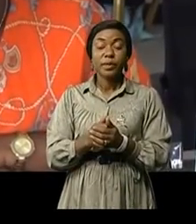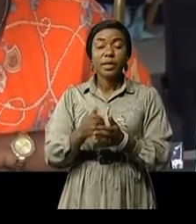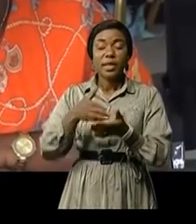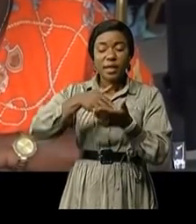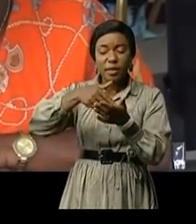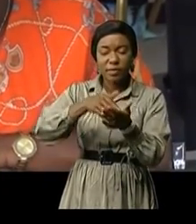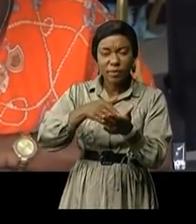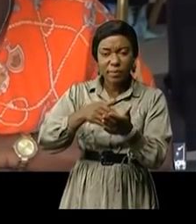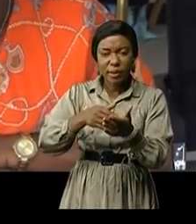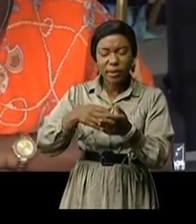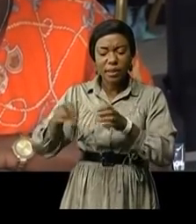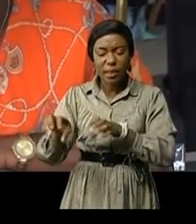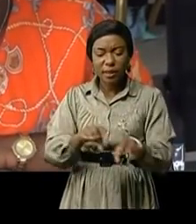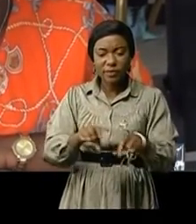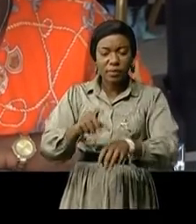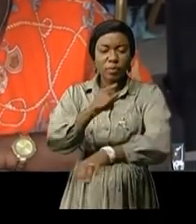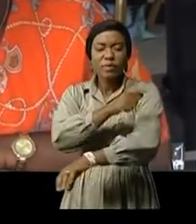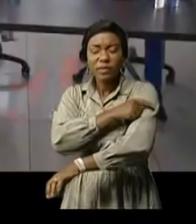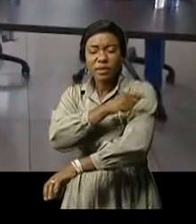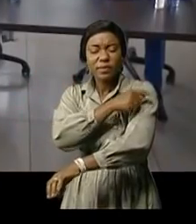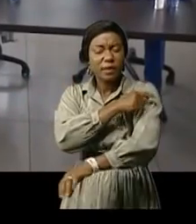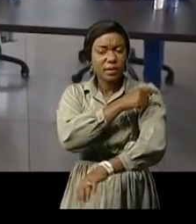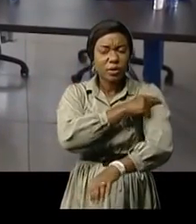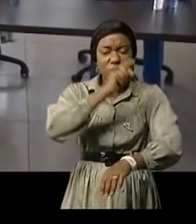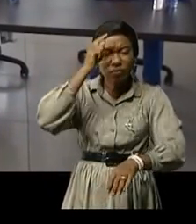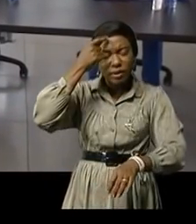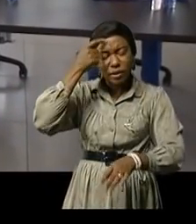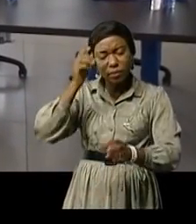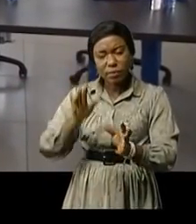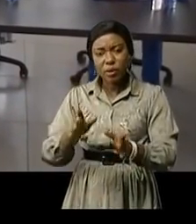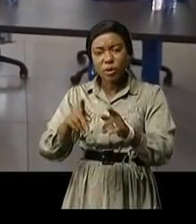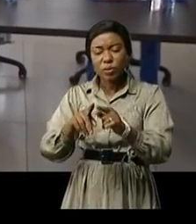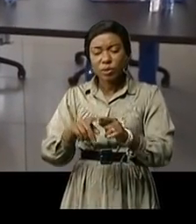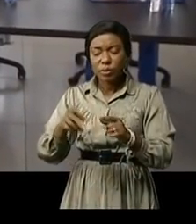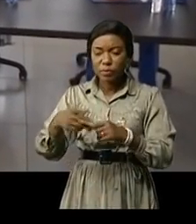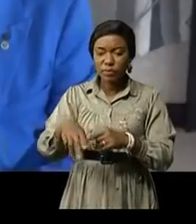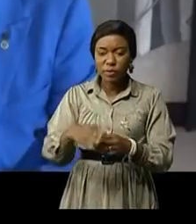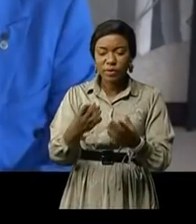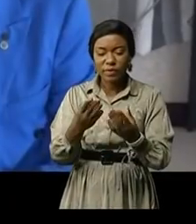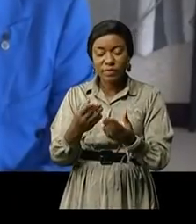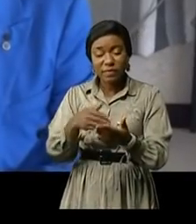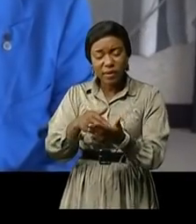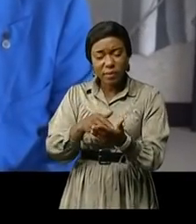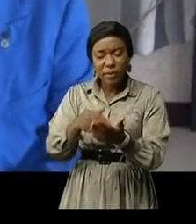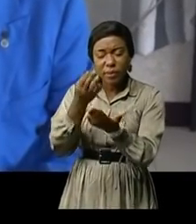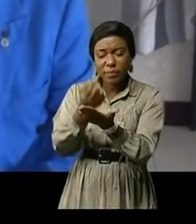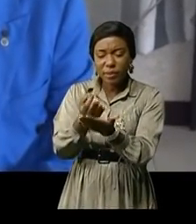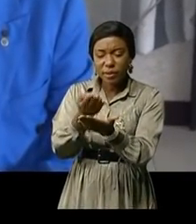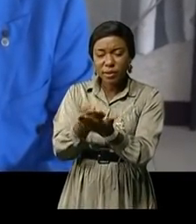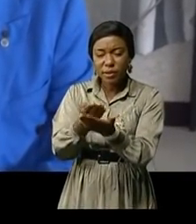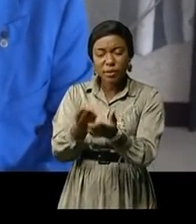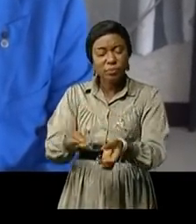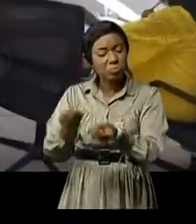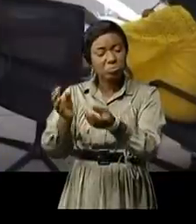appropriation des activités vaccinales par les gouvernements, aussi bien national que provincial, le faible pourcentage du budget de l'État alloué à la